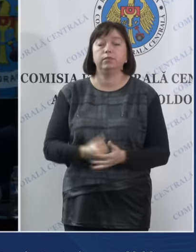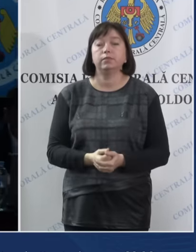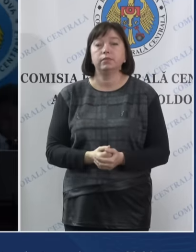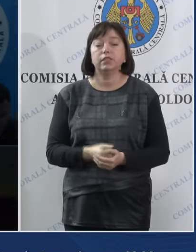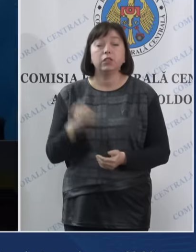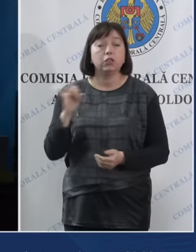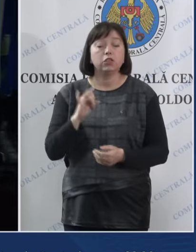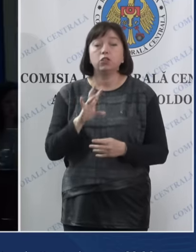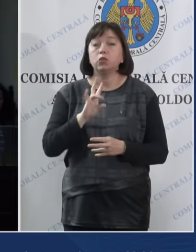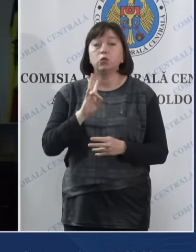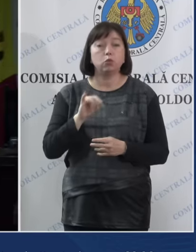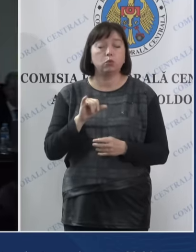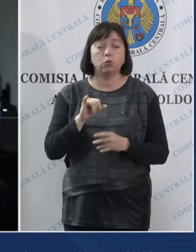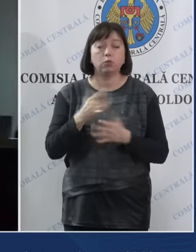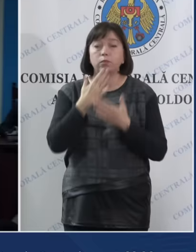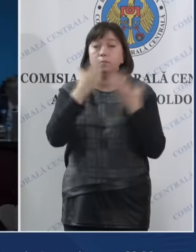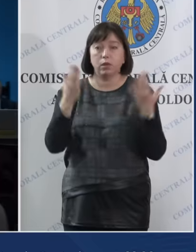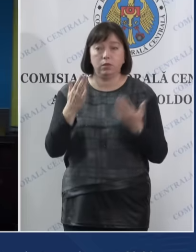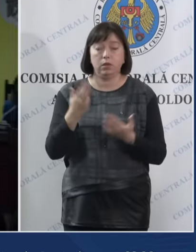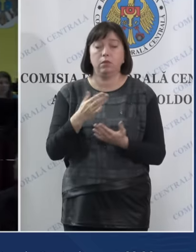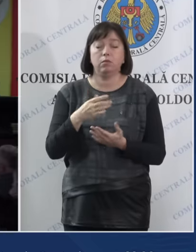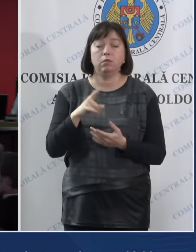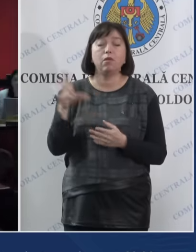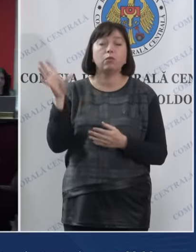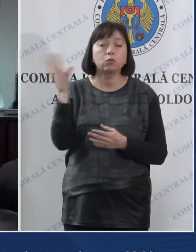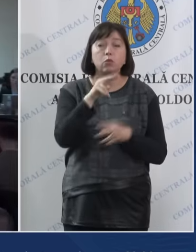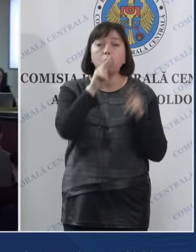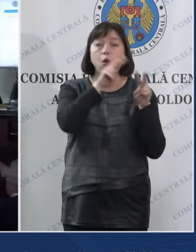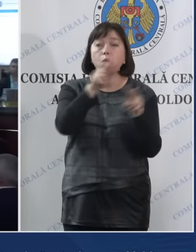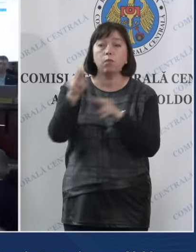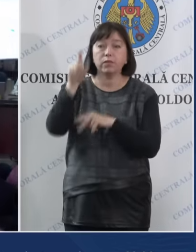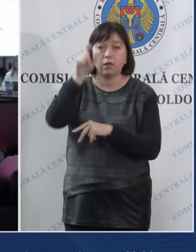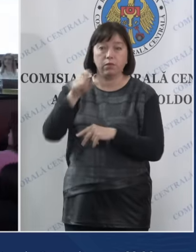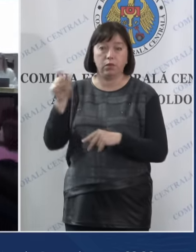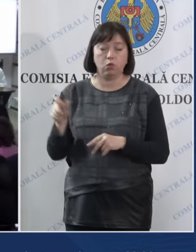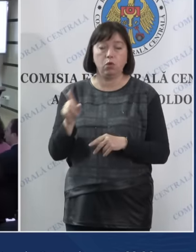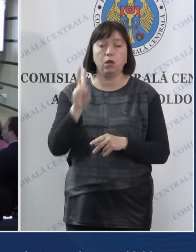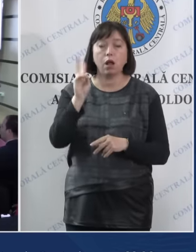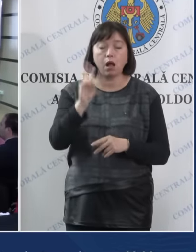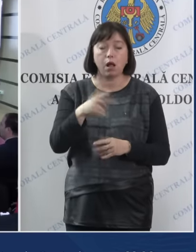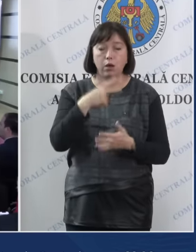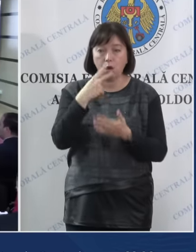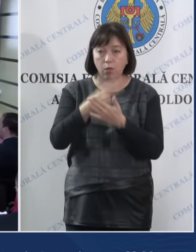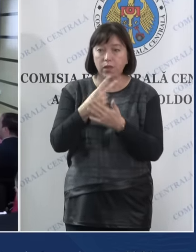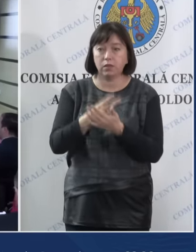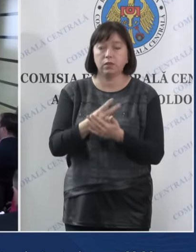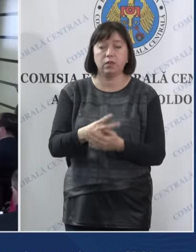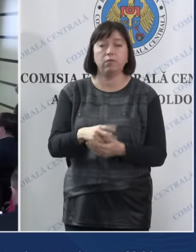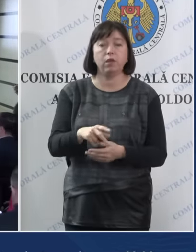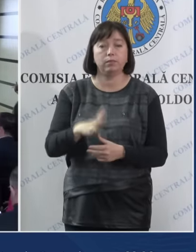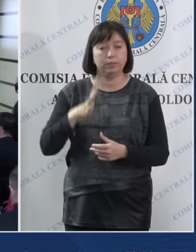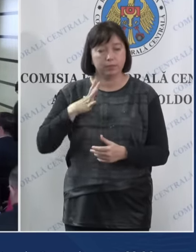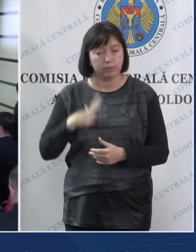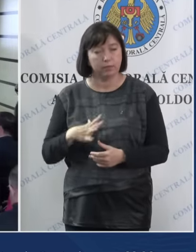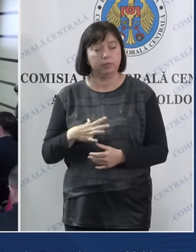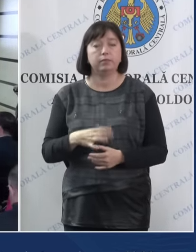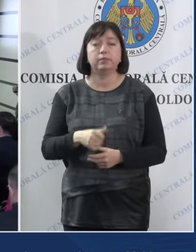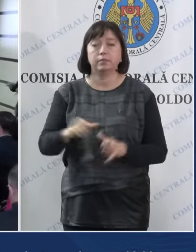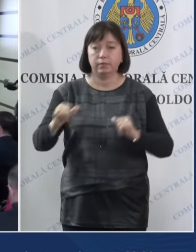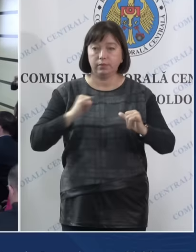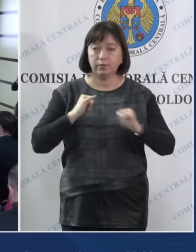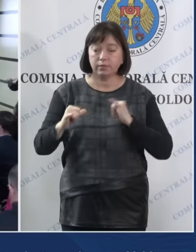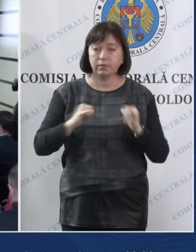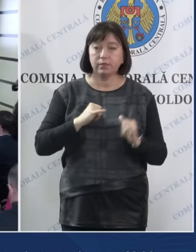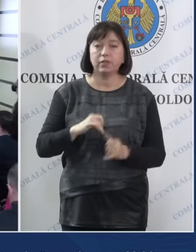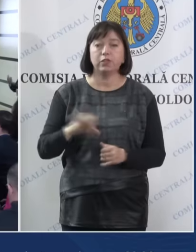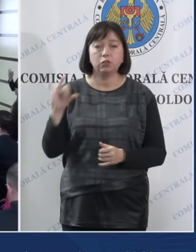Și nu în ultimul rând, tuturor observatorilor care au manifestat vigilență, corectitudine